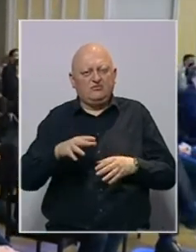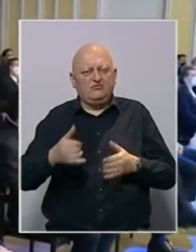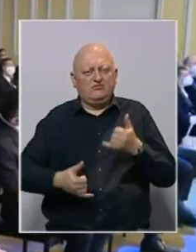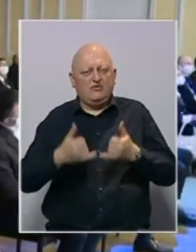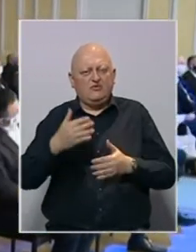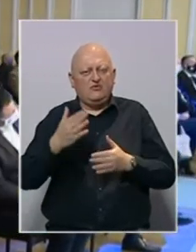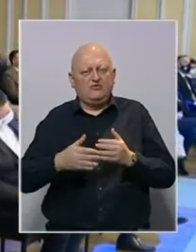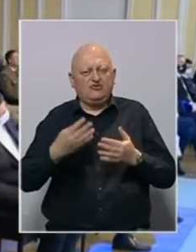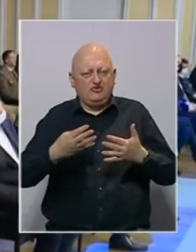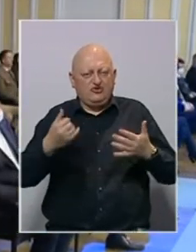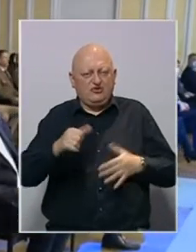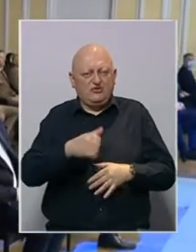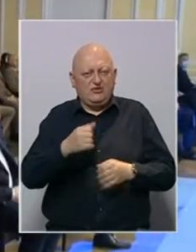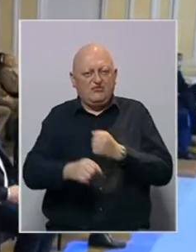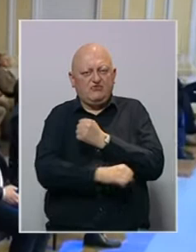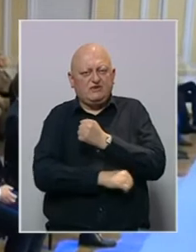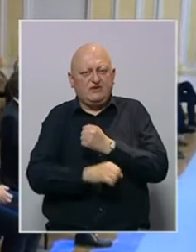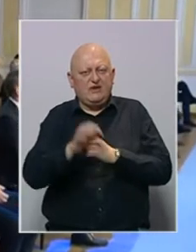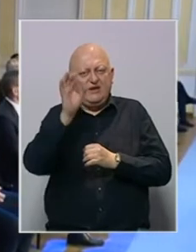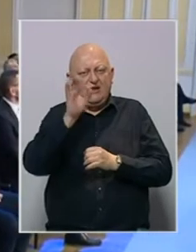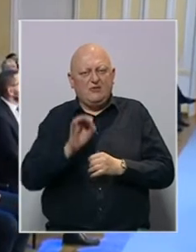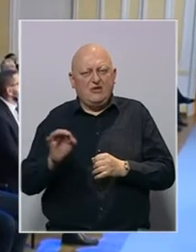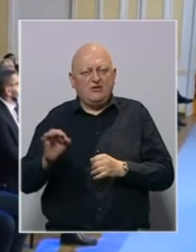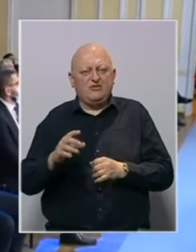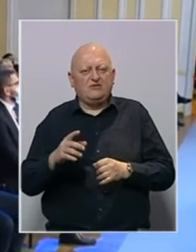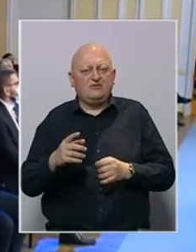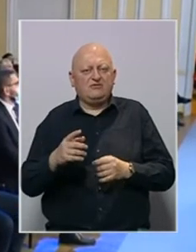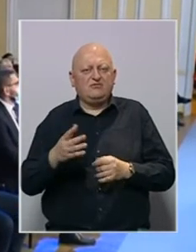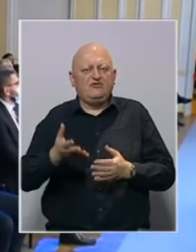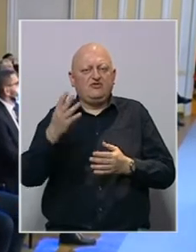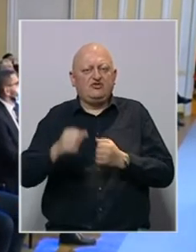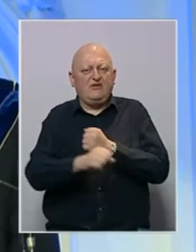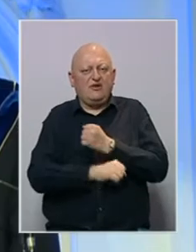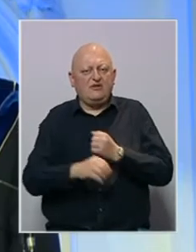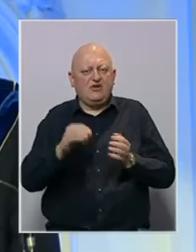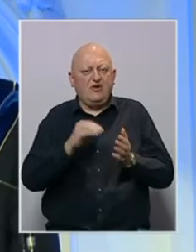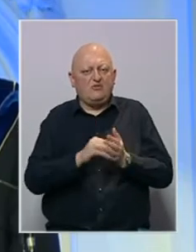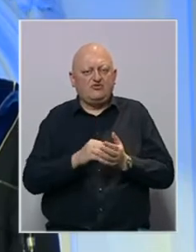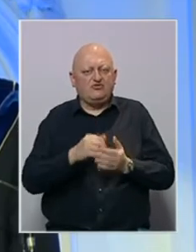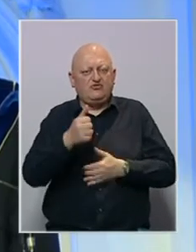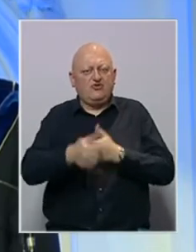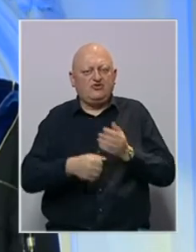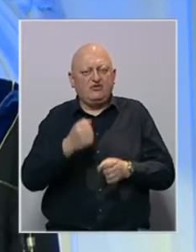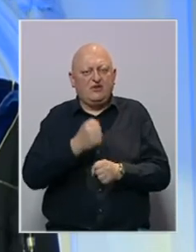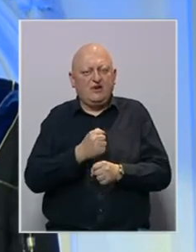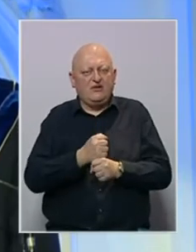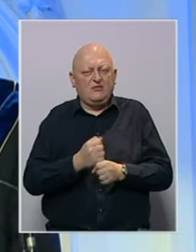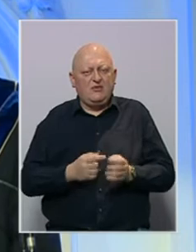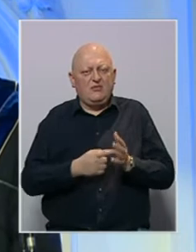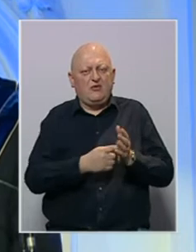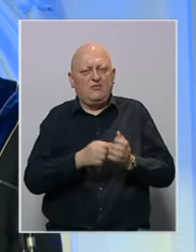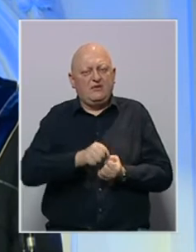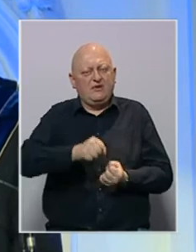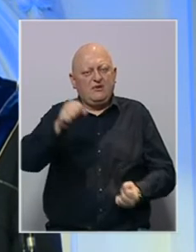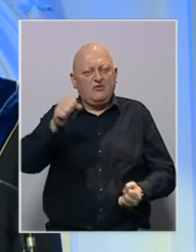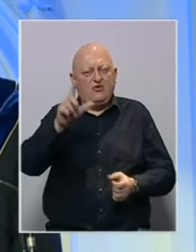manifestacija povodom 46 godina Univerziteta, planirano je da više fakulteta obilježi objetnice rada, promovira